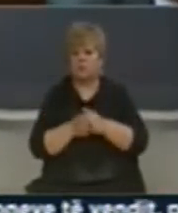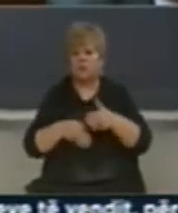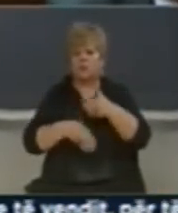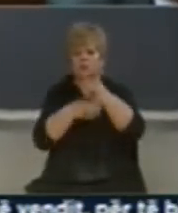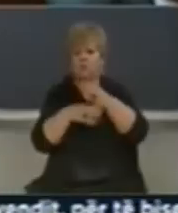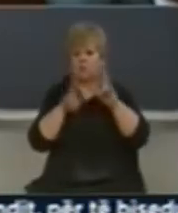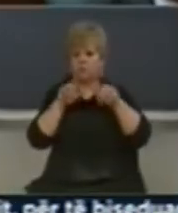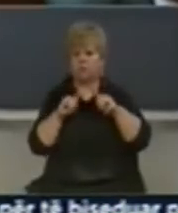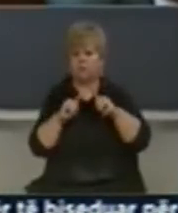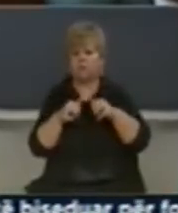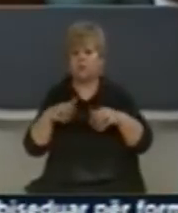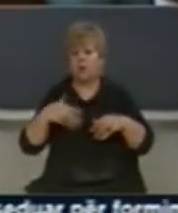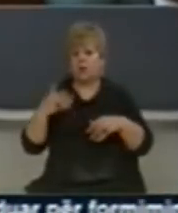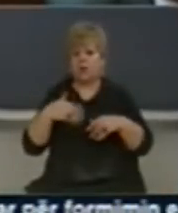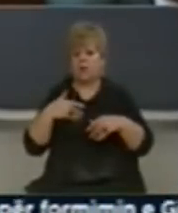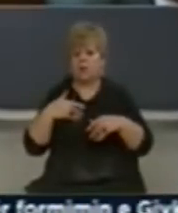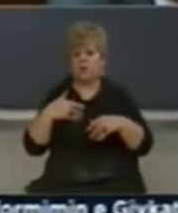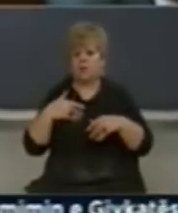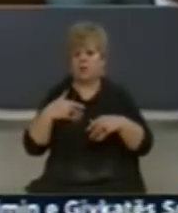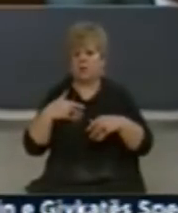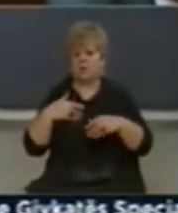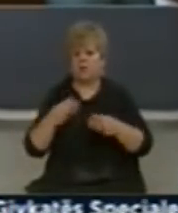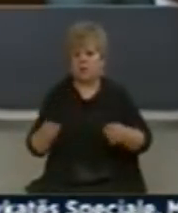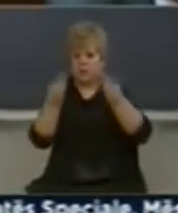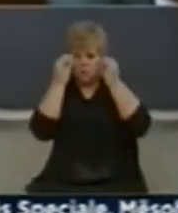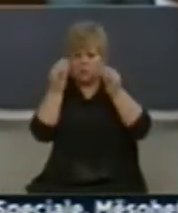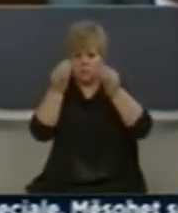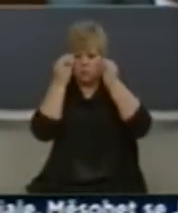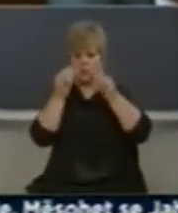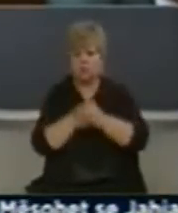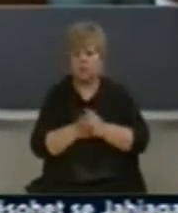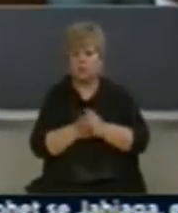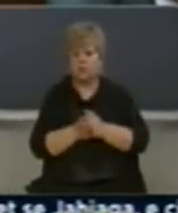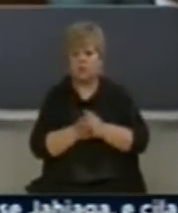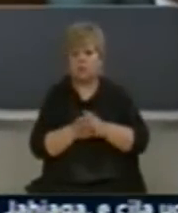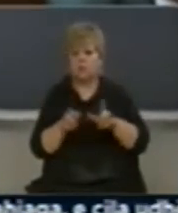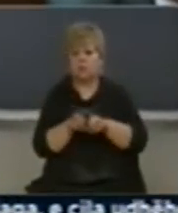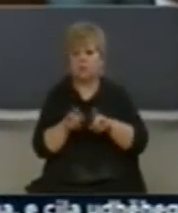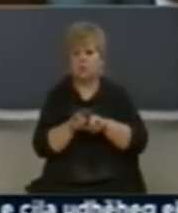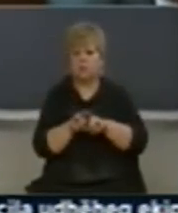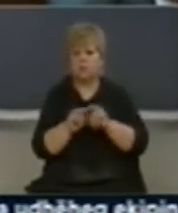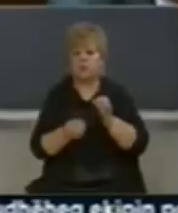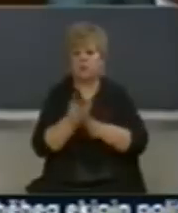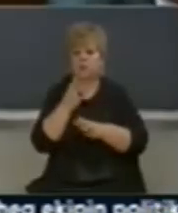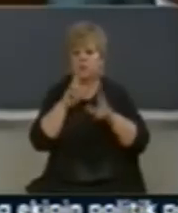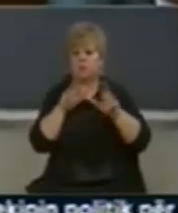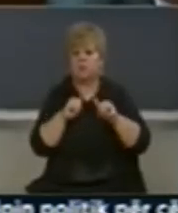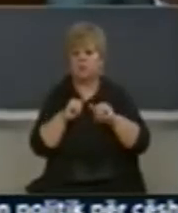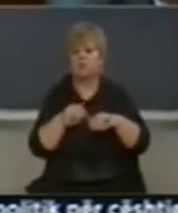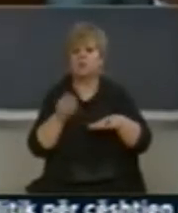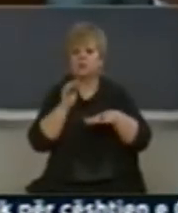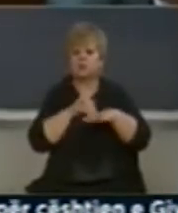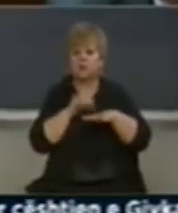mundësive të reja për të rinjë në aspektin e edukimit, stimulimit, endërmarsis dhe kryimit të mundësive shtes për